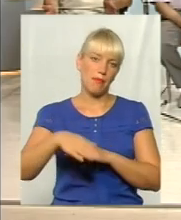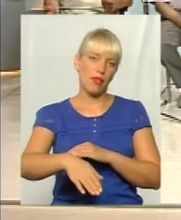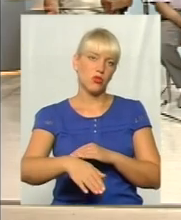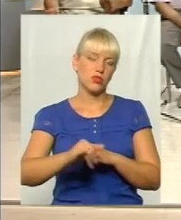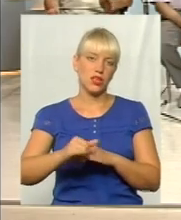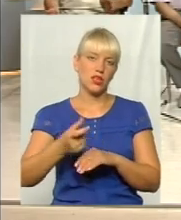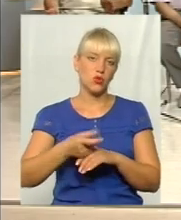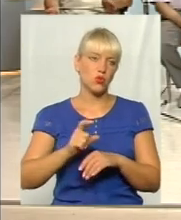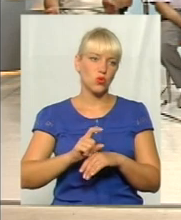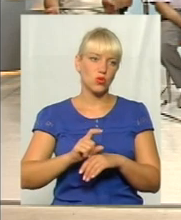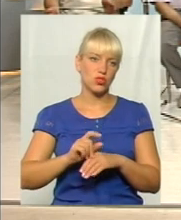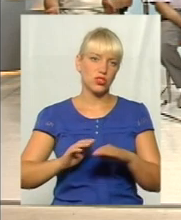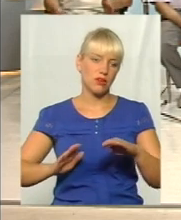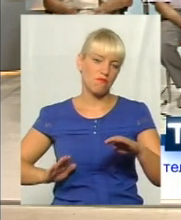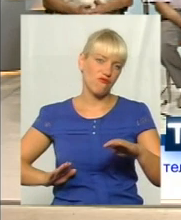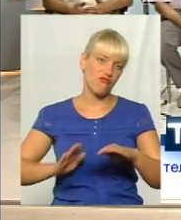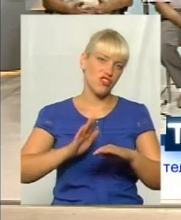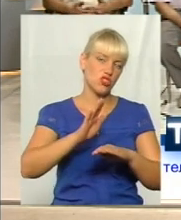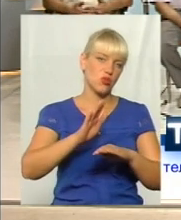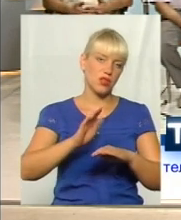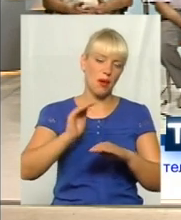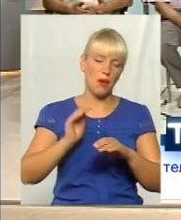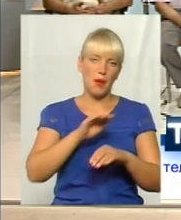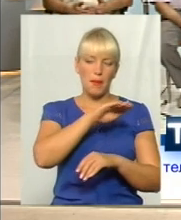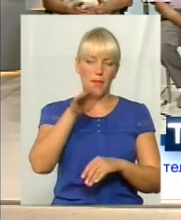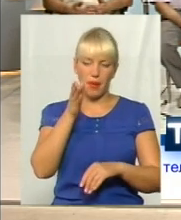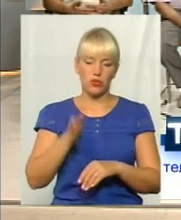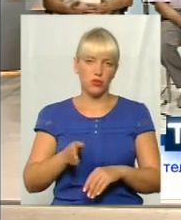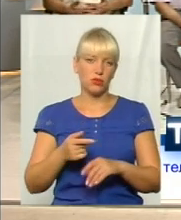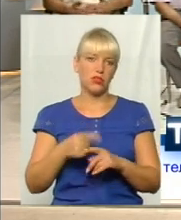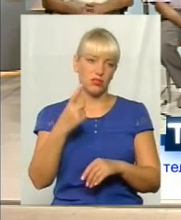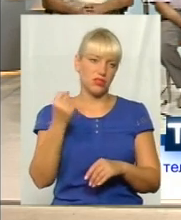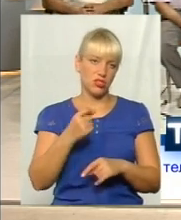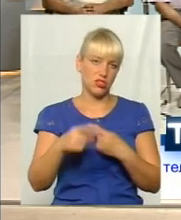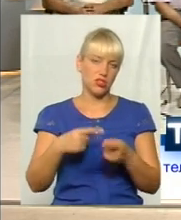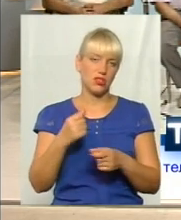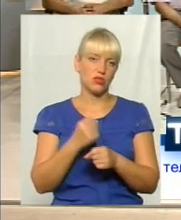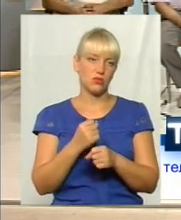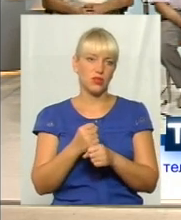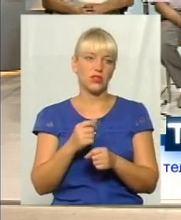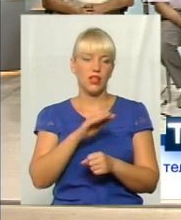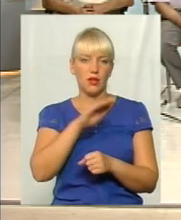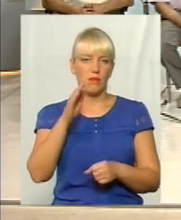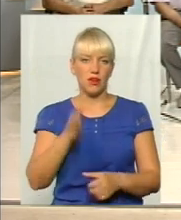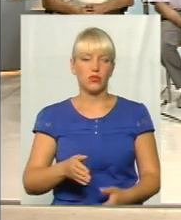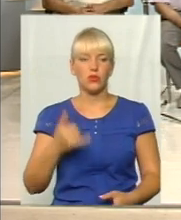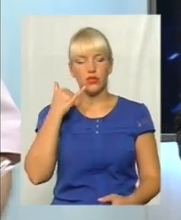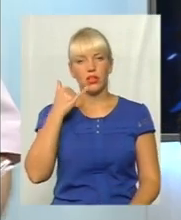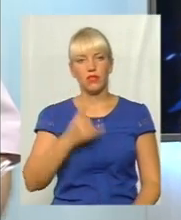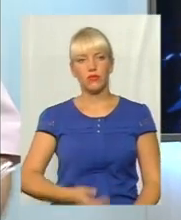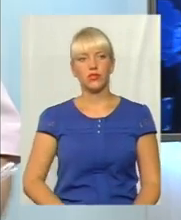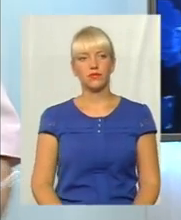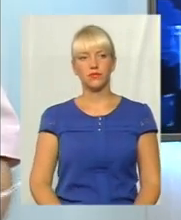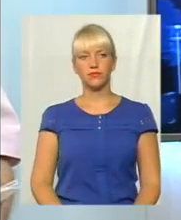реально високі бордюри. І за тиждень вже був зроблений новий бордюр. Дякую, пане Віктор. У нас є на телефонному зв